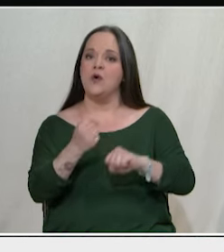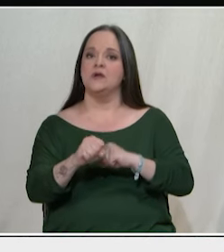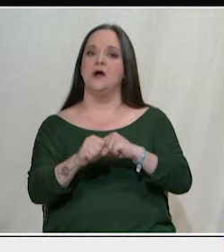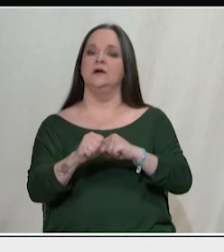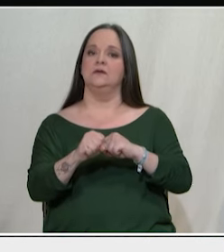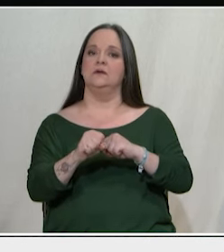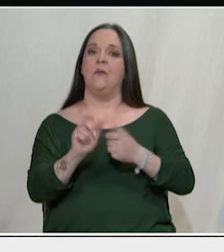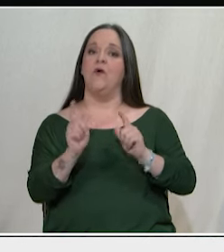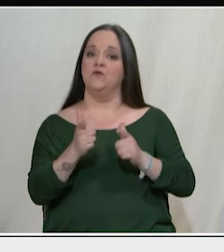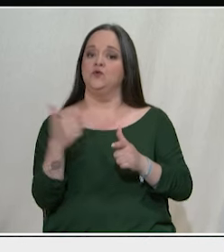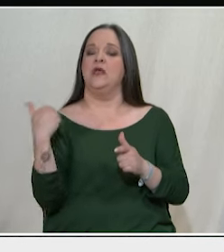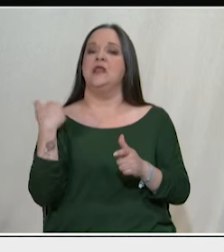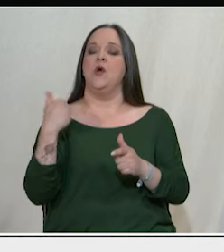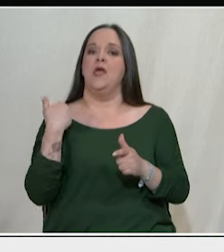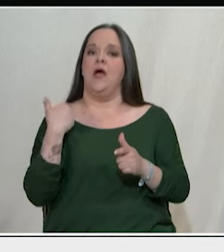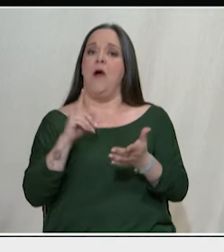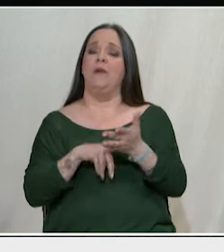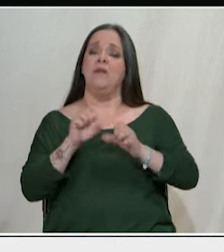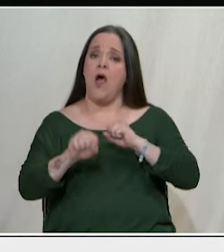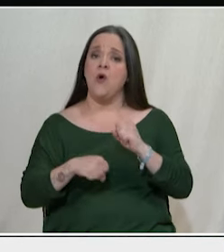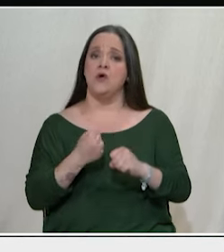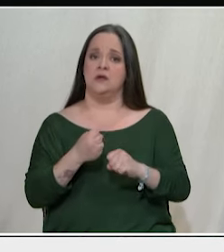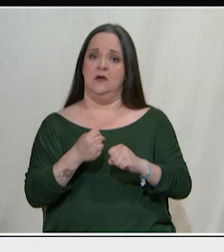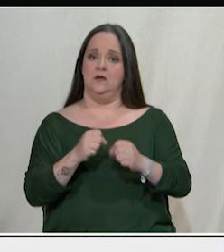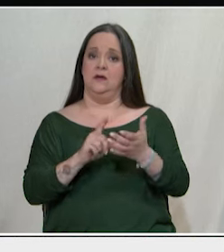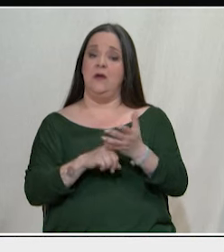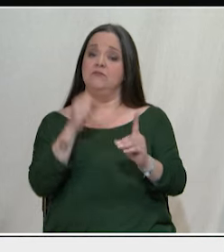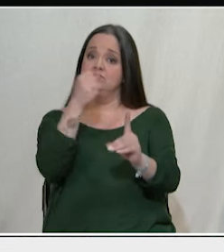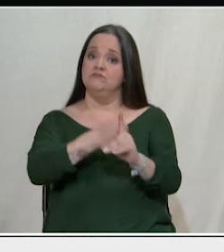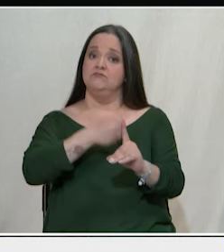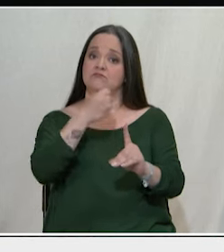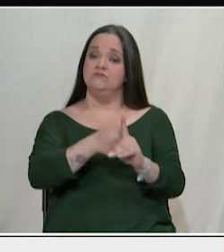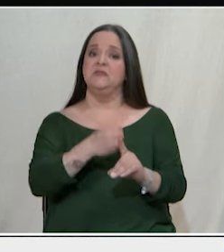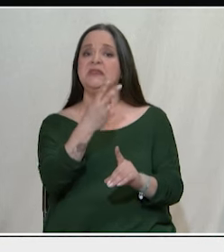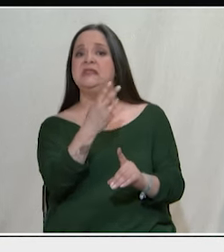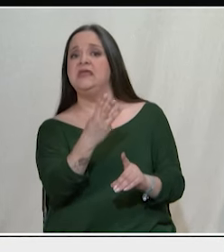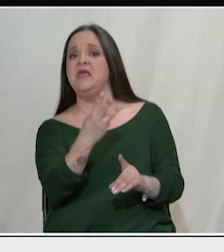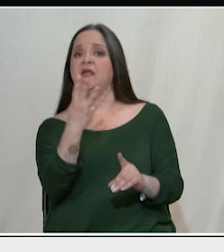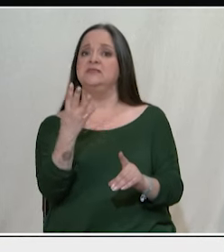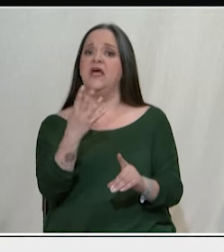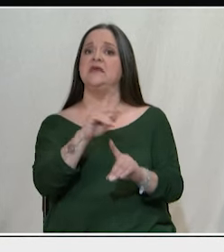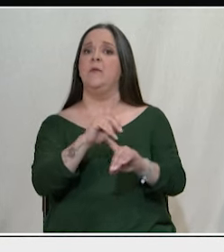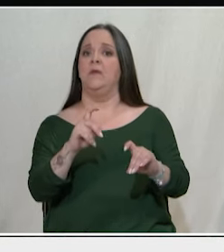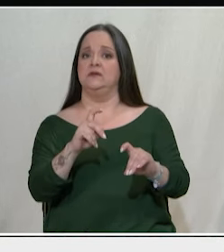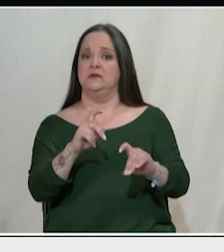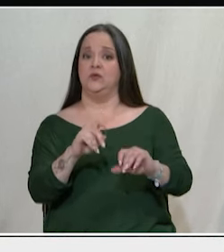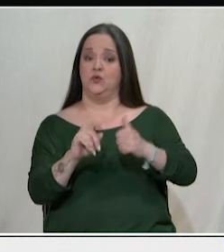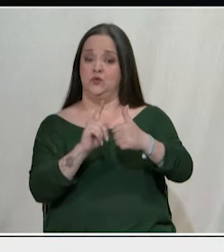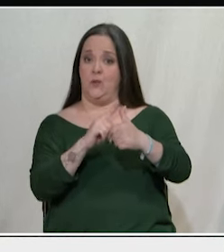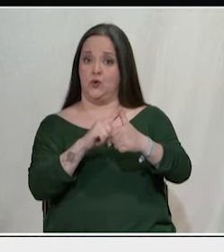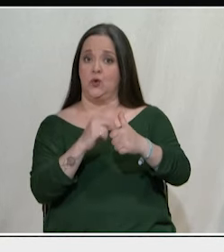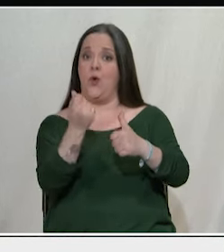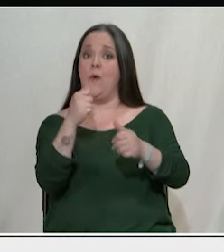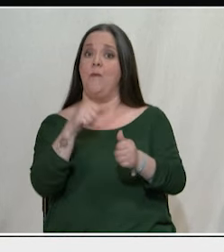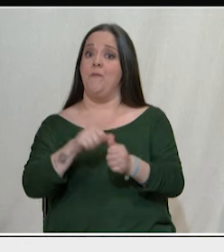στρωμάτων και της νεολαίας που πρέπει να βγάλουν μπροστά τη διεκδίκηση για τρία-τέσσερα βασικά πράγματα. Το ένα είναι η αύξηση των μισθών